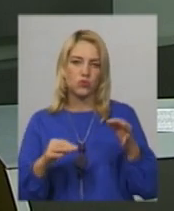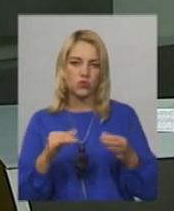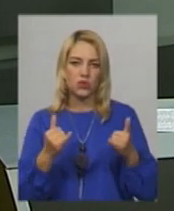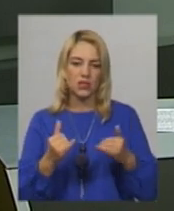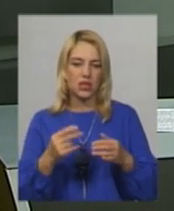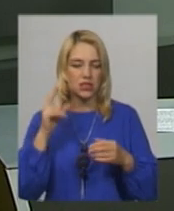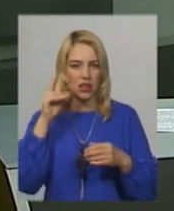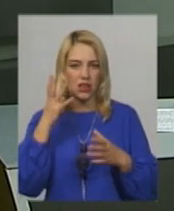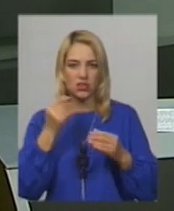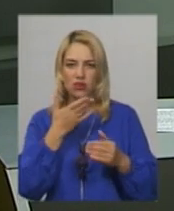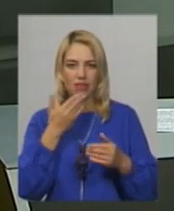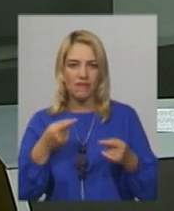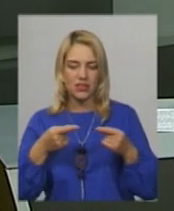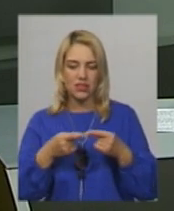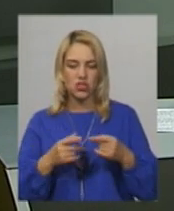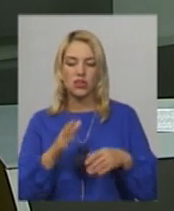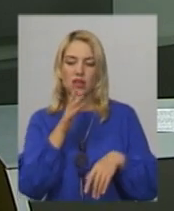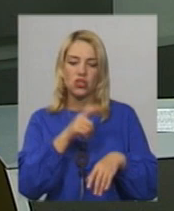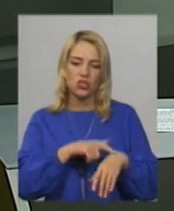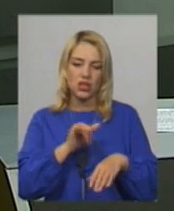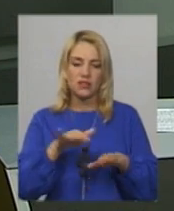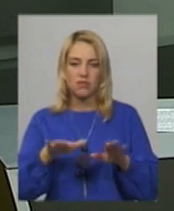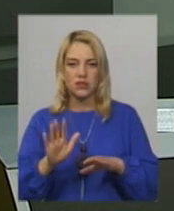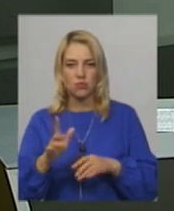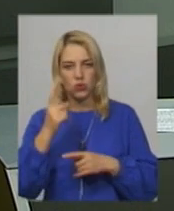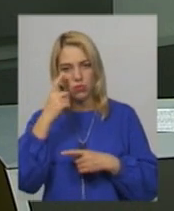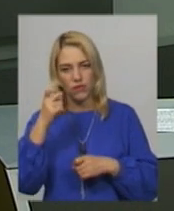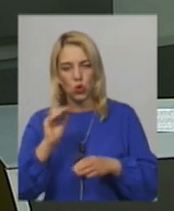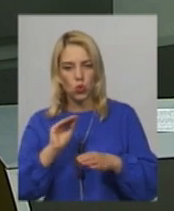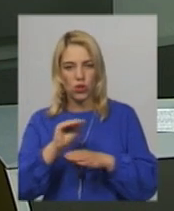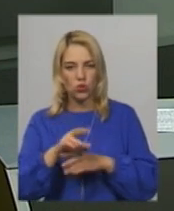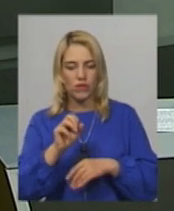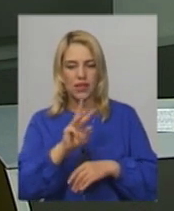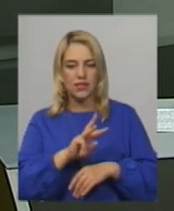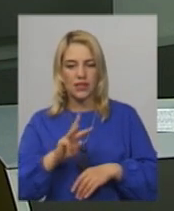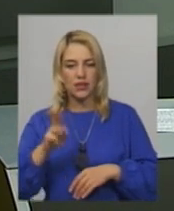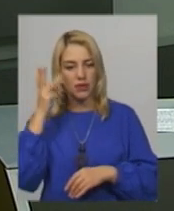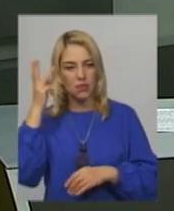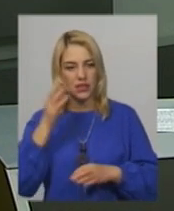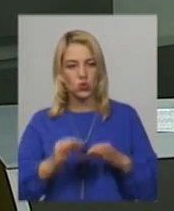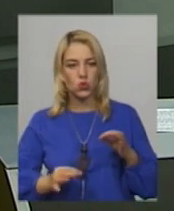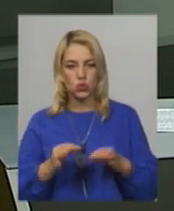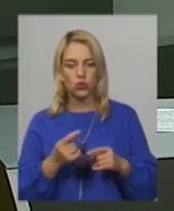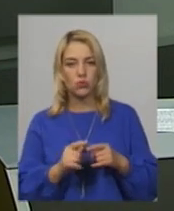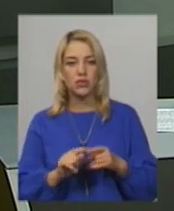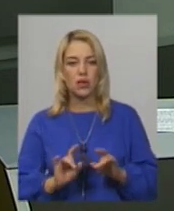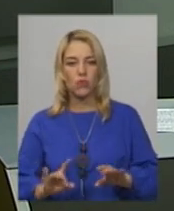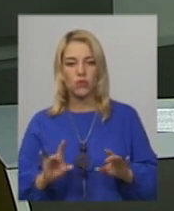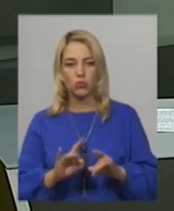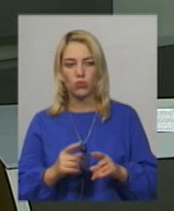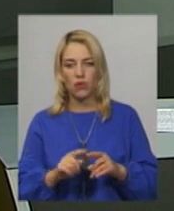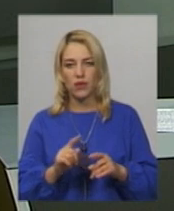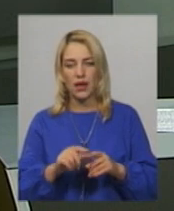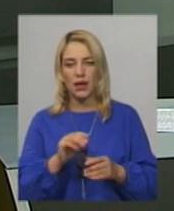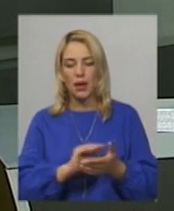сьогодні не визначена. Про час і місце справи буде повідомлено додатково на сайті Хмельницького міськрайонного суду. Про це повідомляє прес